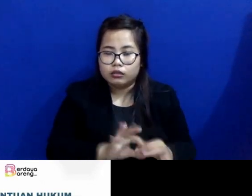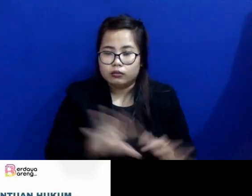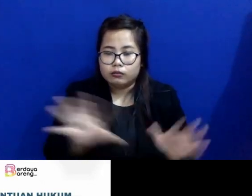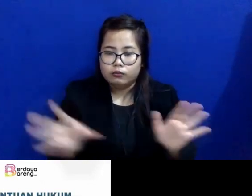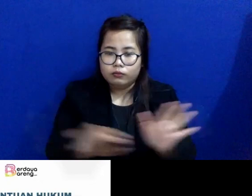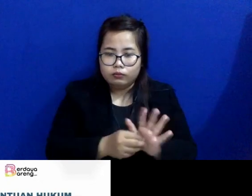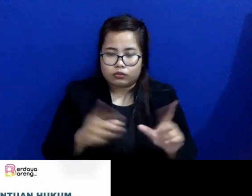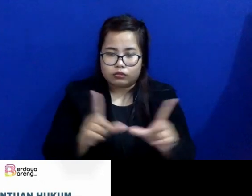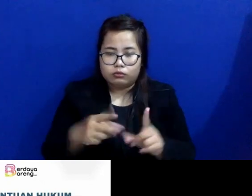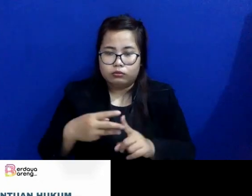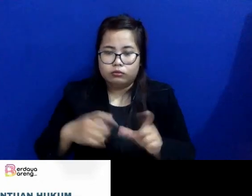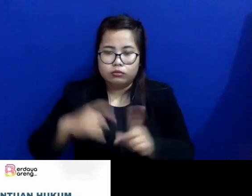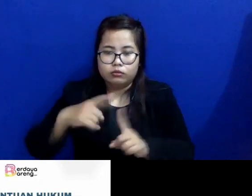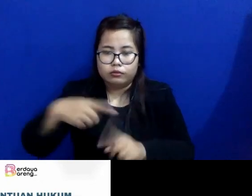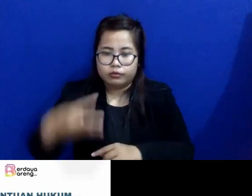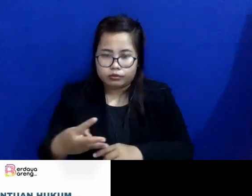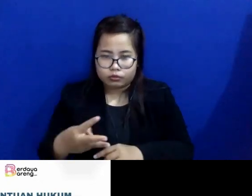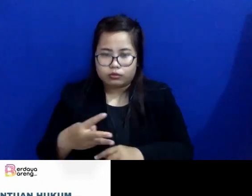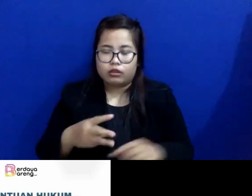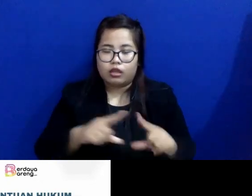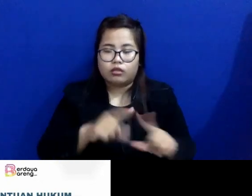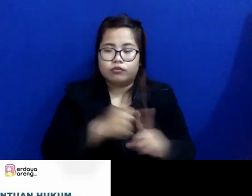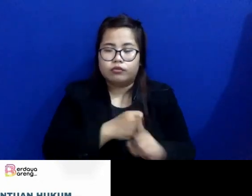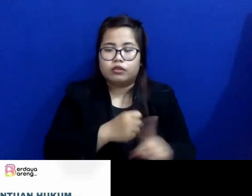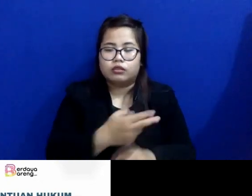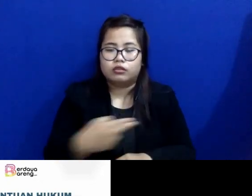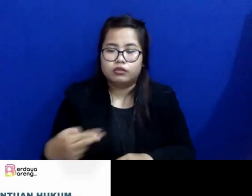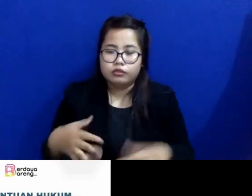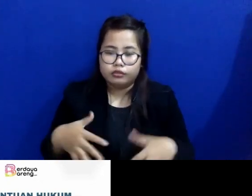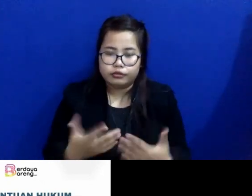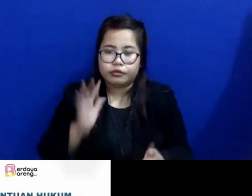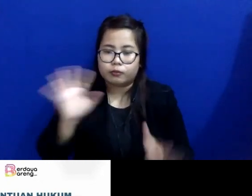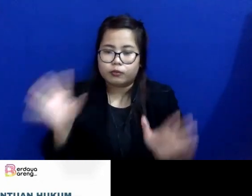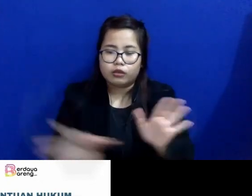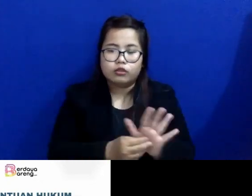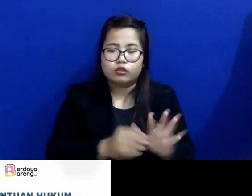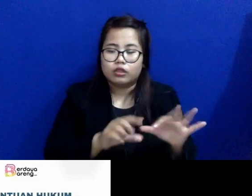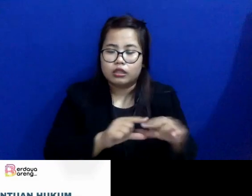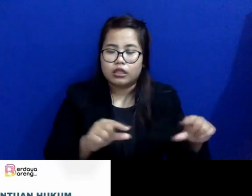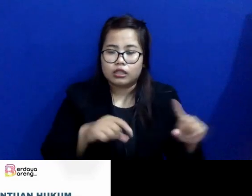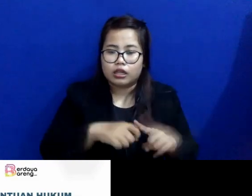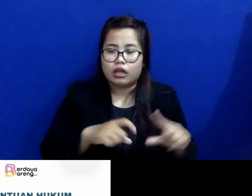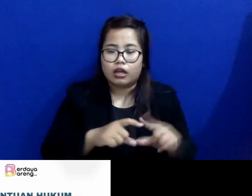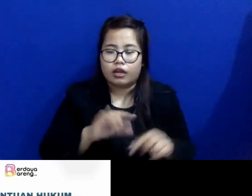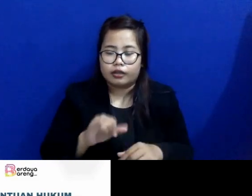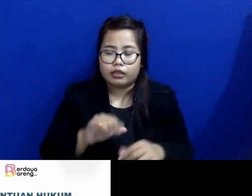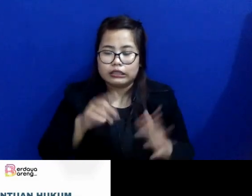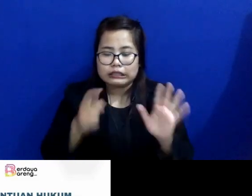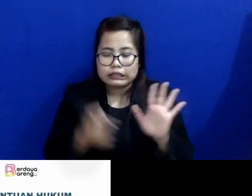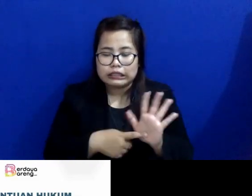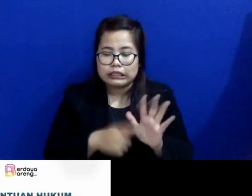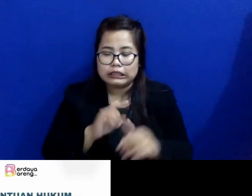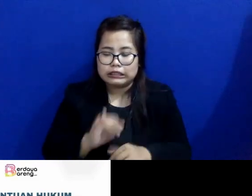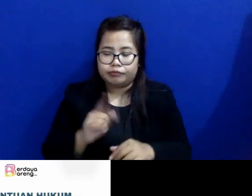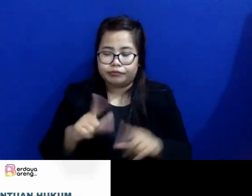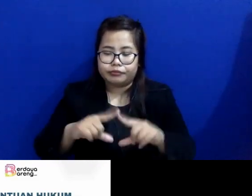Alpukat Indonesia atau bisa langsung masuk ke website Kongres Alpukat Indonesia, klik e-lawyer. Dari situ setiap orang